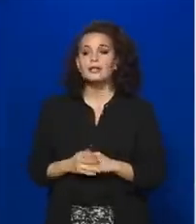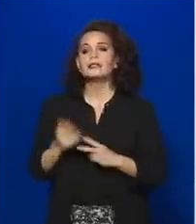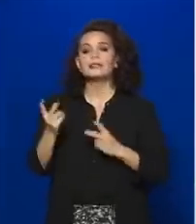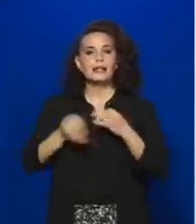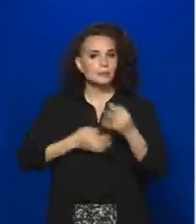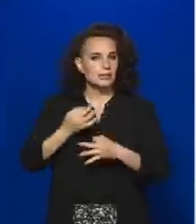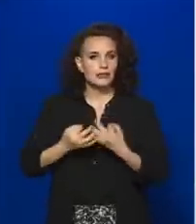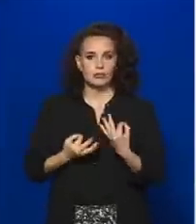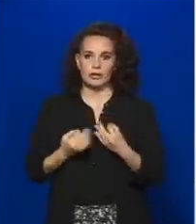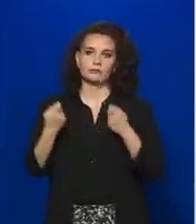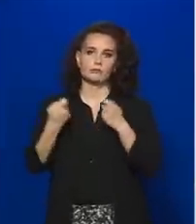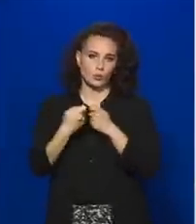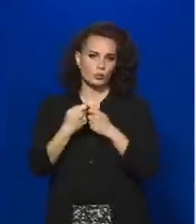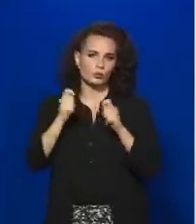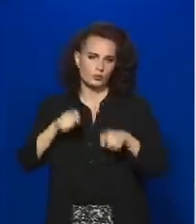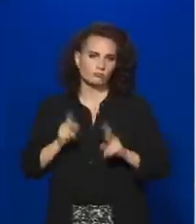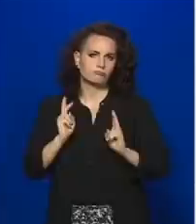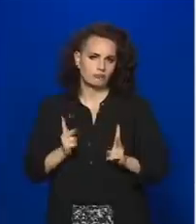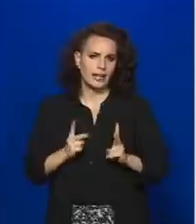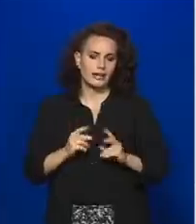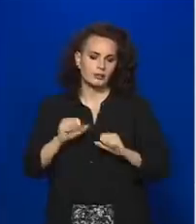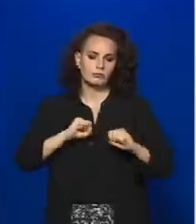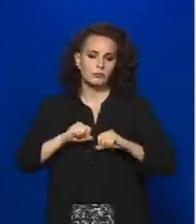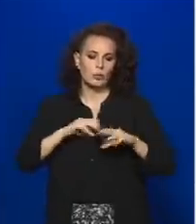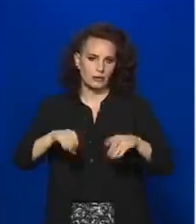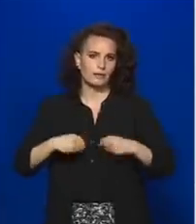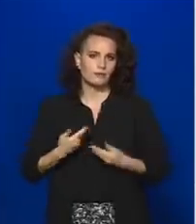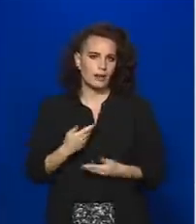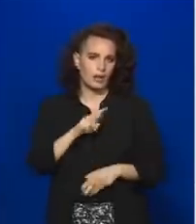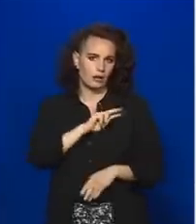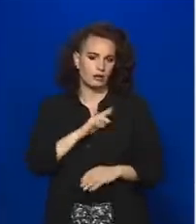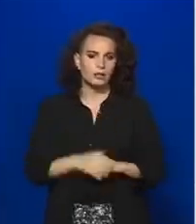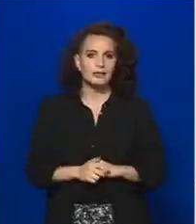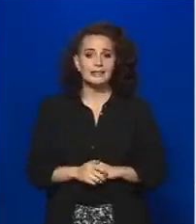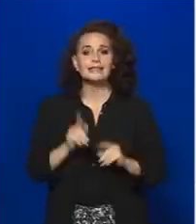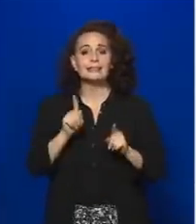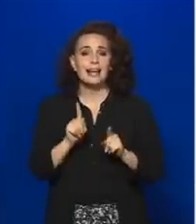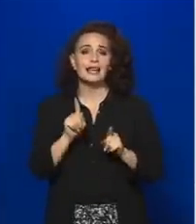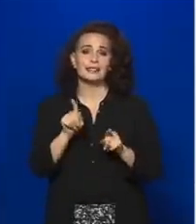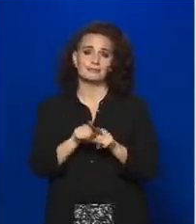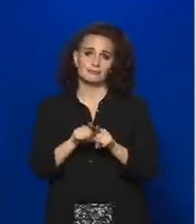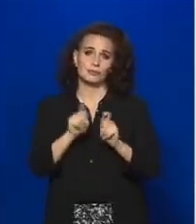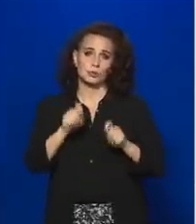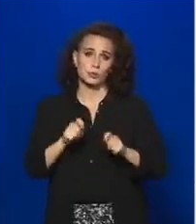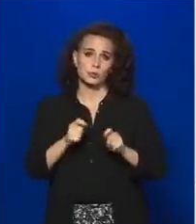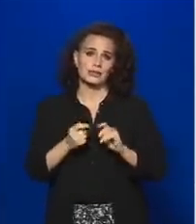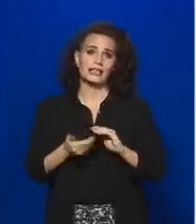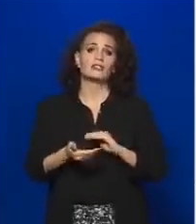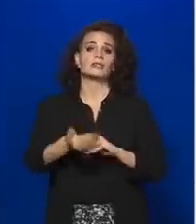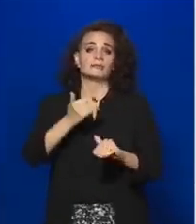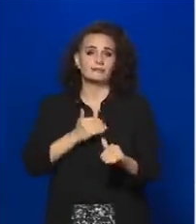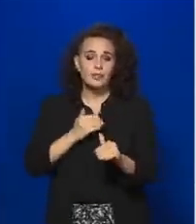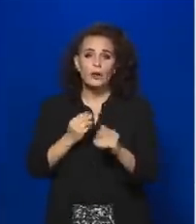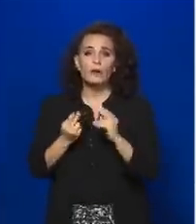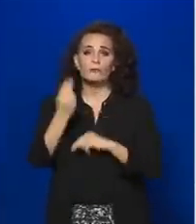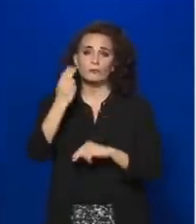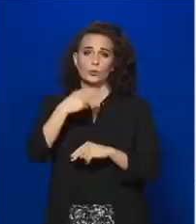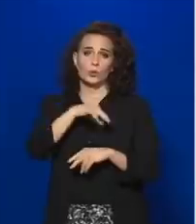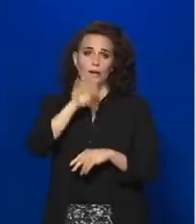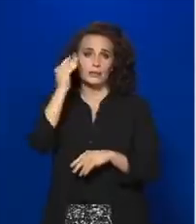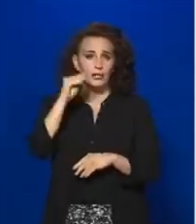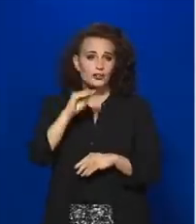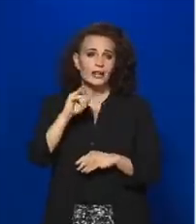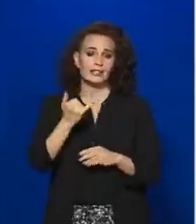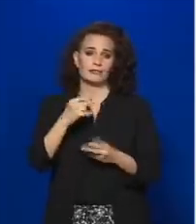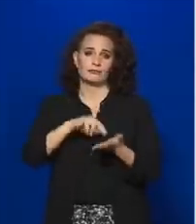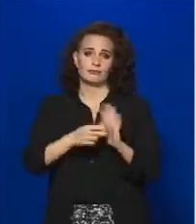vállalja, de azt mi természetesen tartottuk, egy ilyen döntést megelőzően a budapesti főpolgármester és a kerületi vezetők